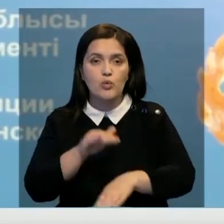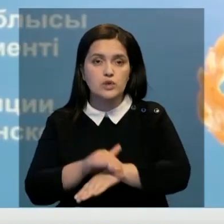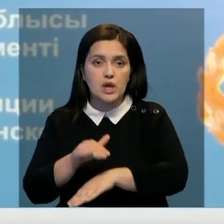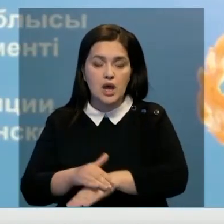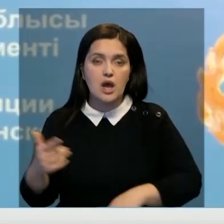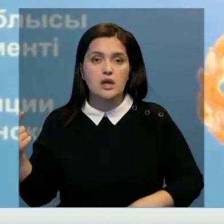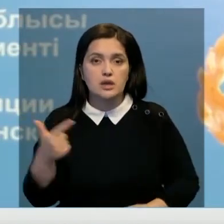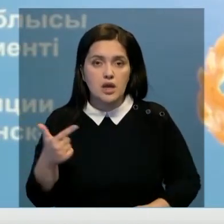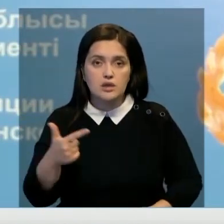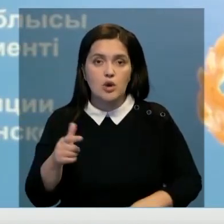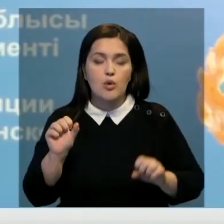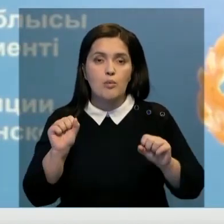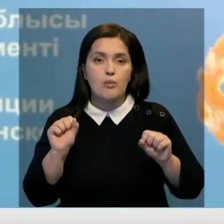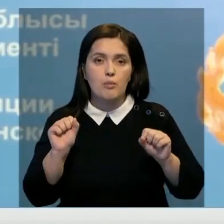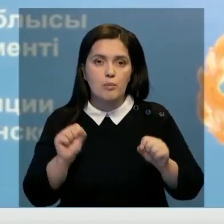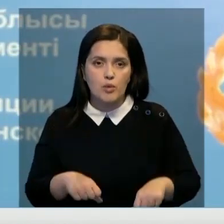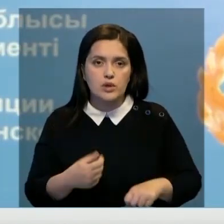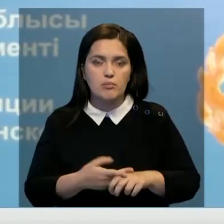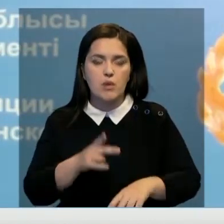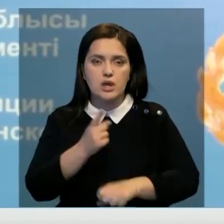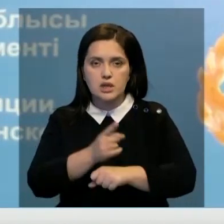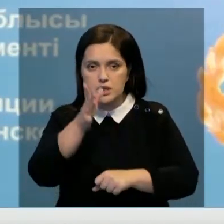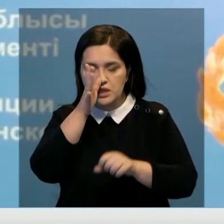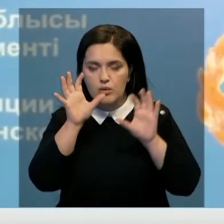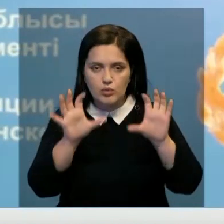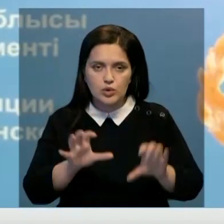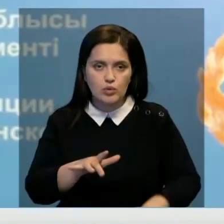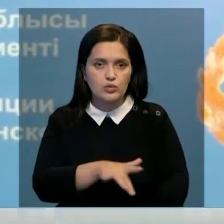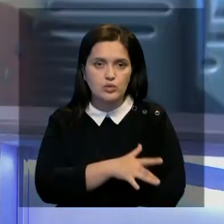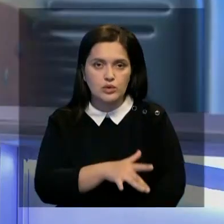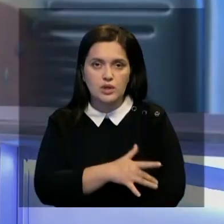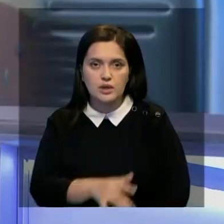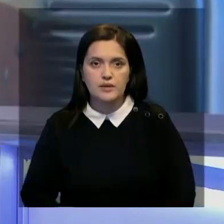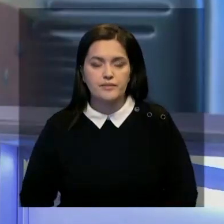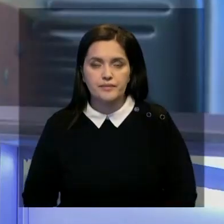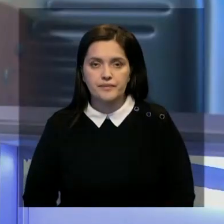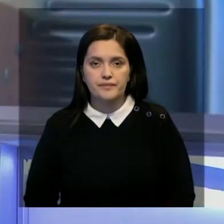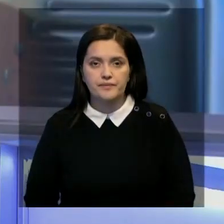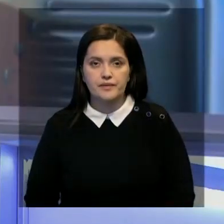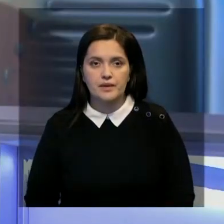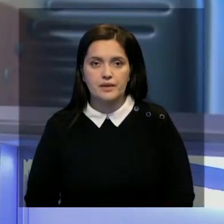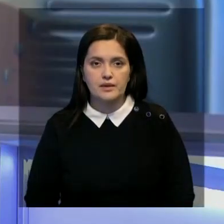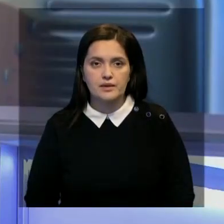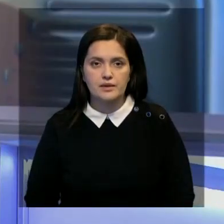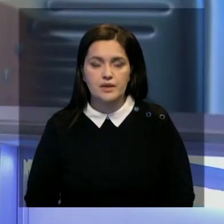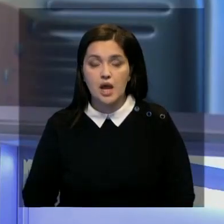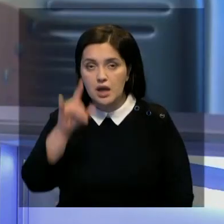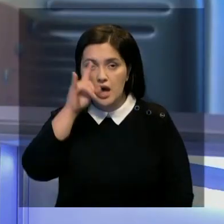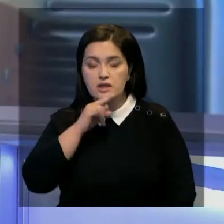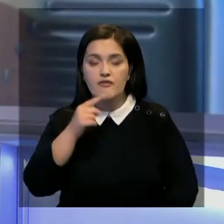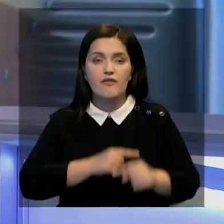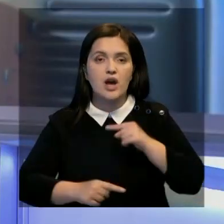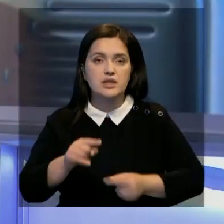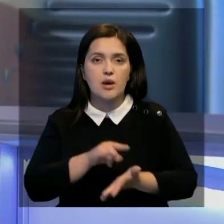граждане, которым он мог оказать подобные незаконные услуги. Продолжаем выпуск. Казахстан